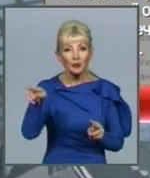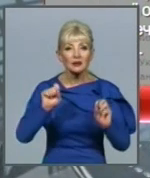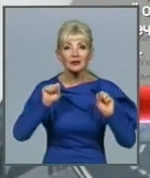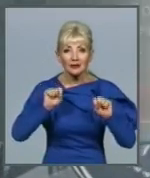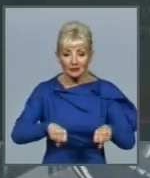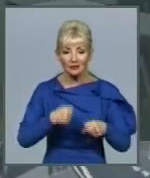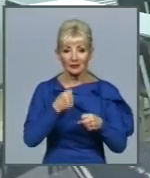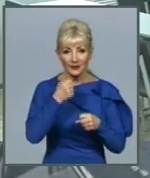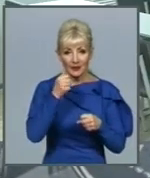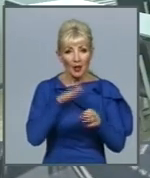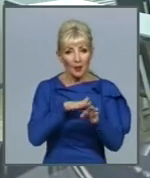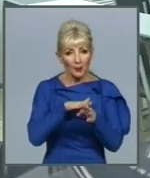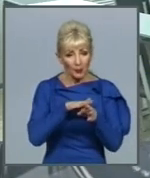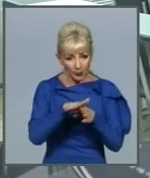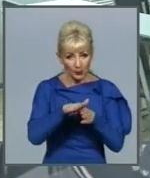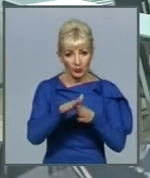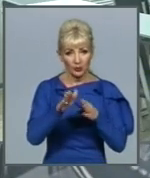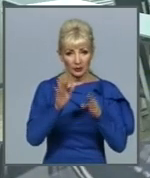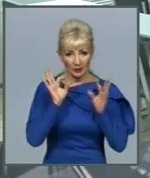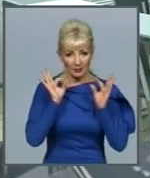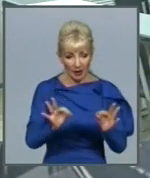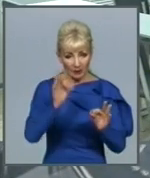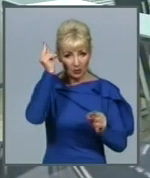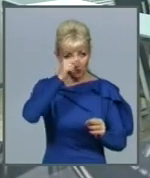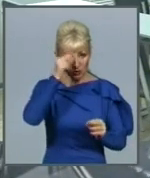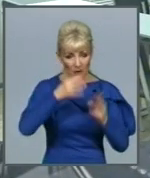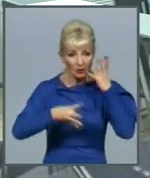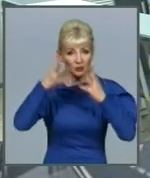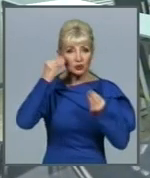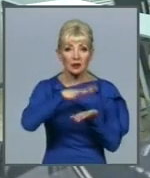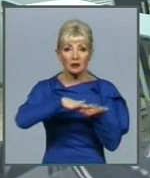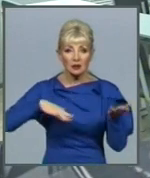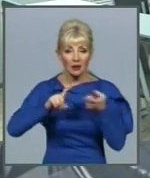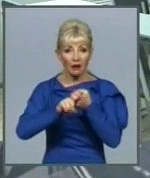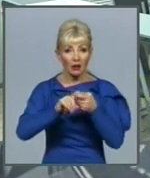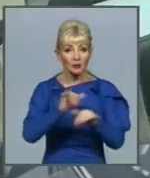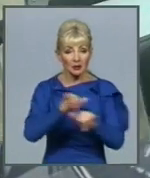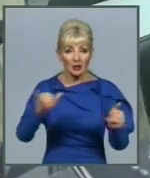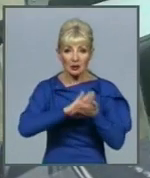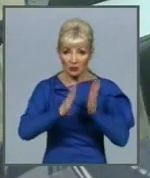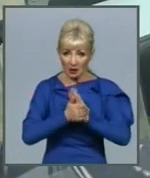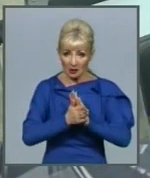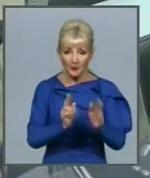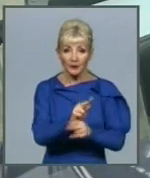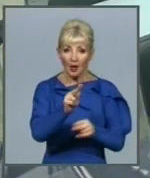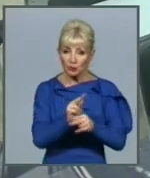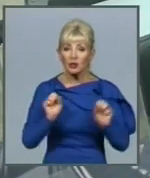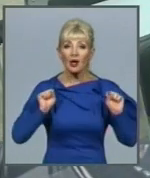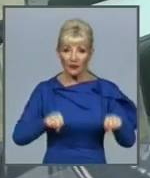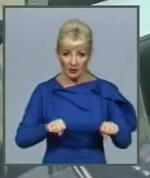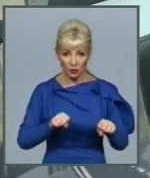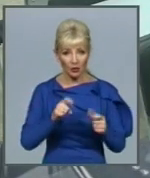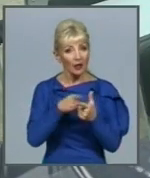навчатися. З урахуванням подальшої епідеміологічної ситуації навчання можливе – або дистанційне,